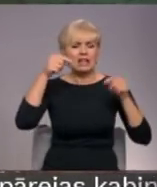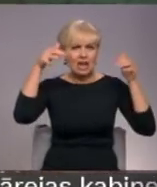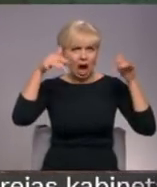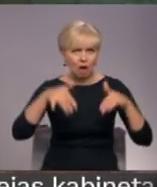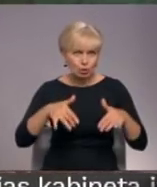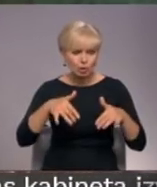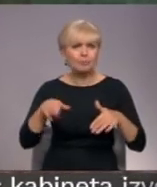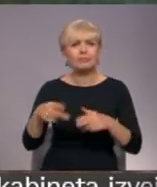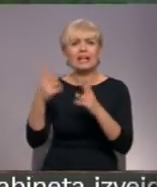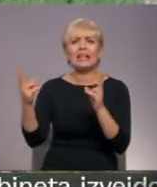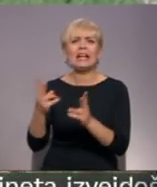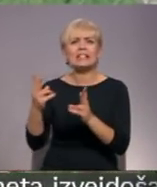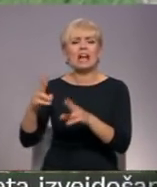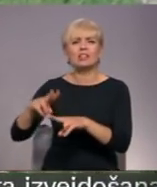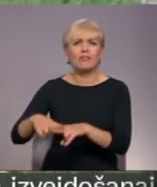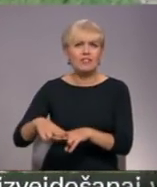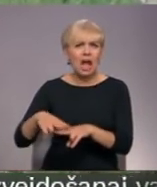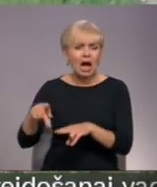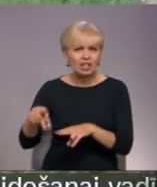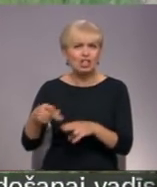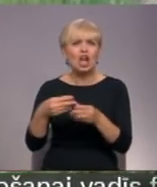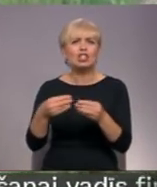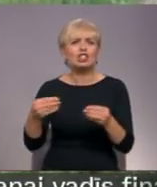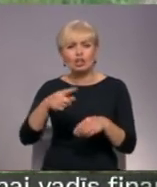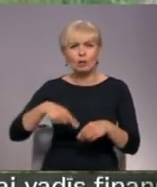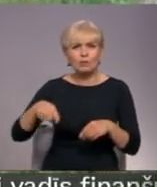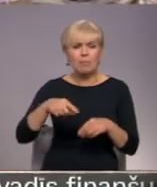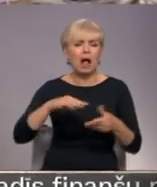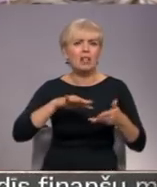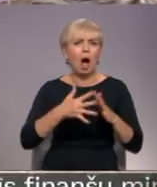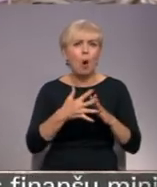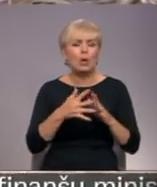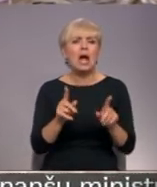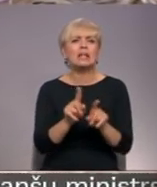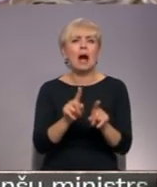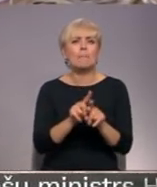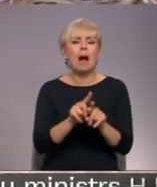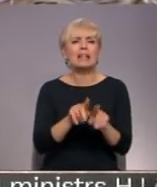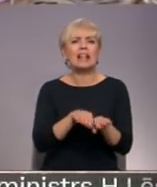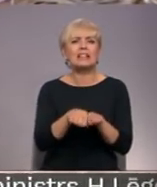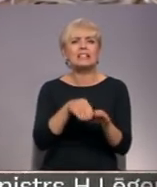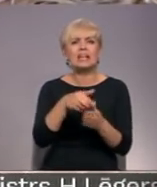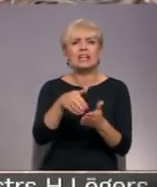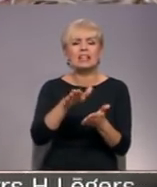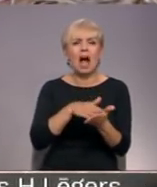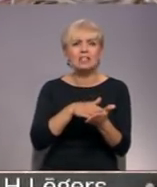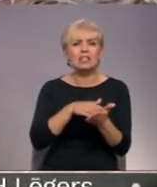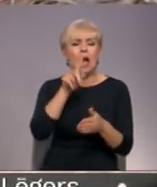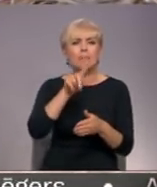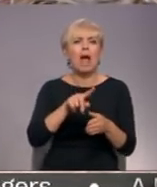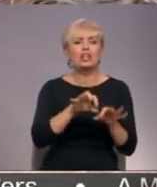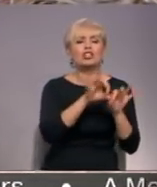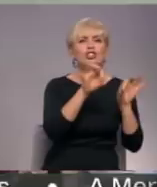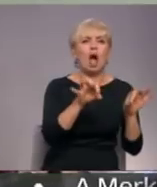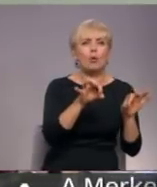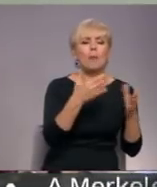izdedzinātajās vietās nespraucis un šķidrums pēķēja uz lauka ir gandrīz tādā pašā krāsā, kā mēnešu sākumā paraugiem